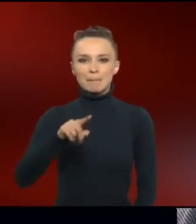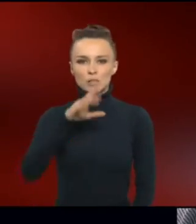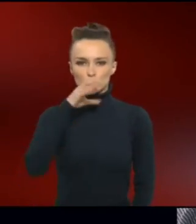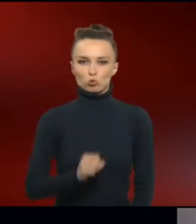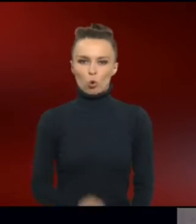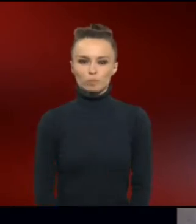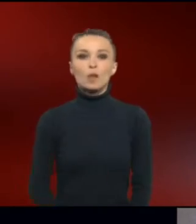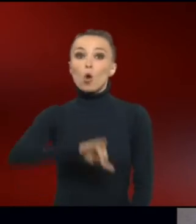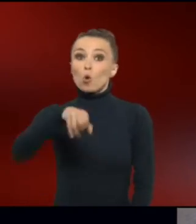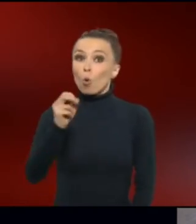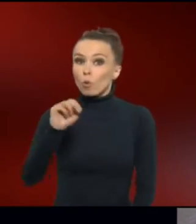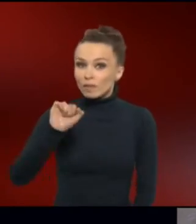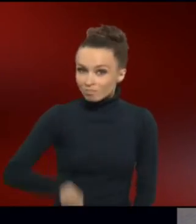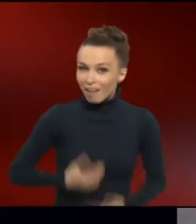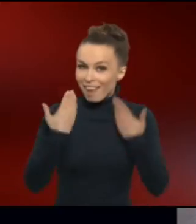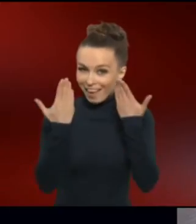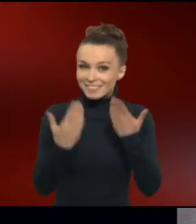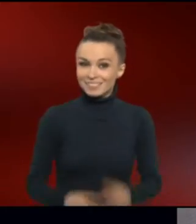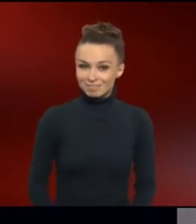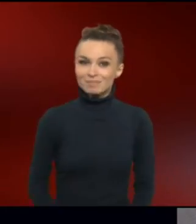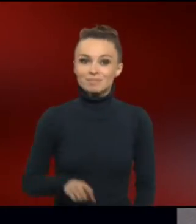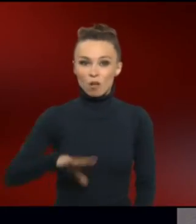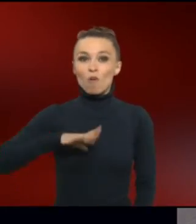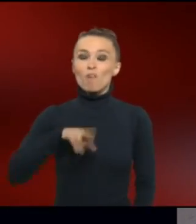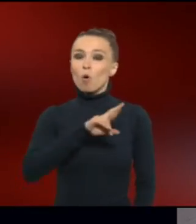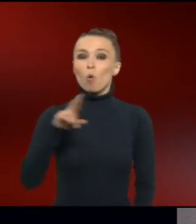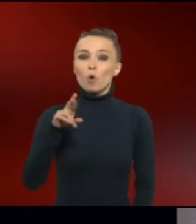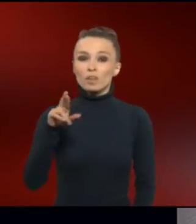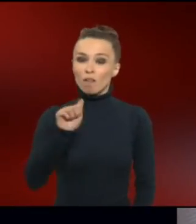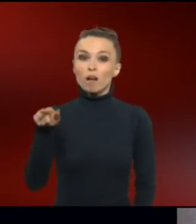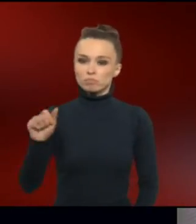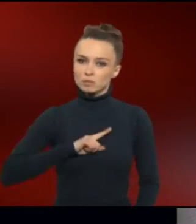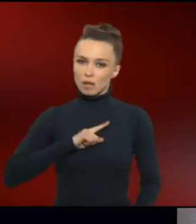Jonas kann lesen. Das hat er bei Frau Rodenacker gelernt.